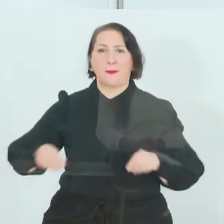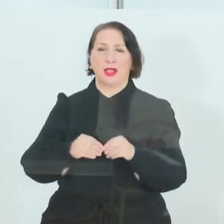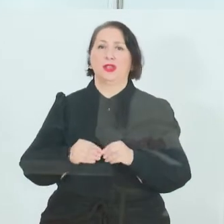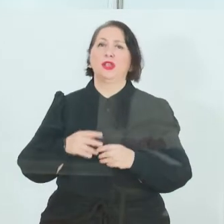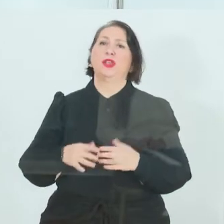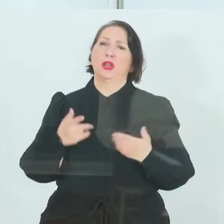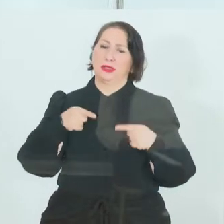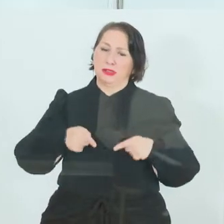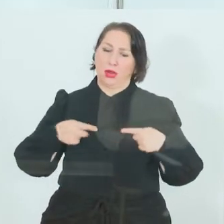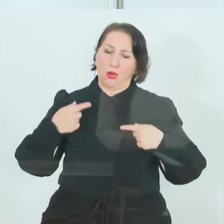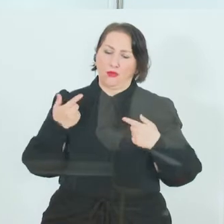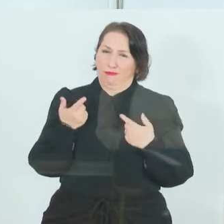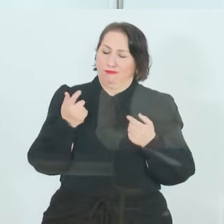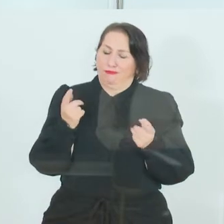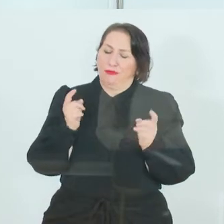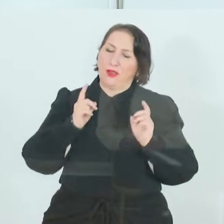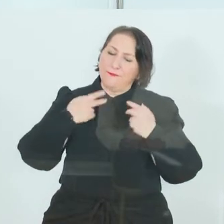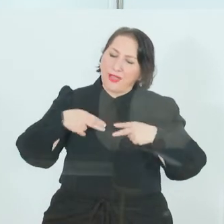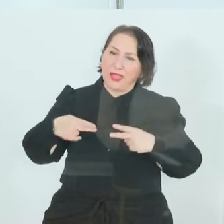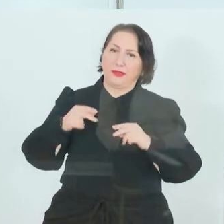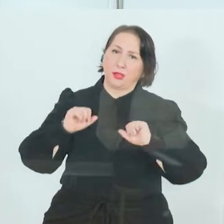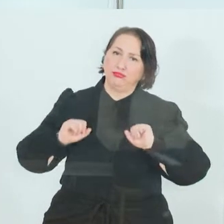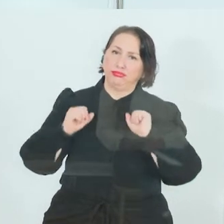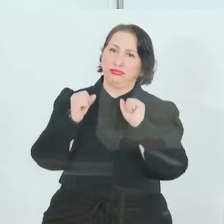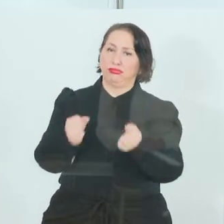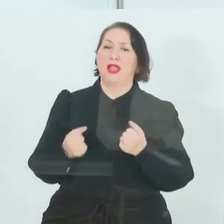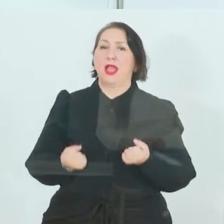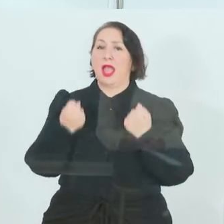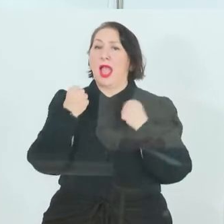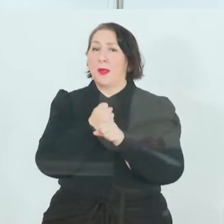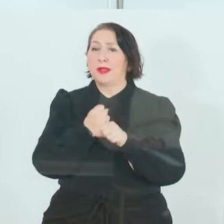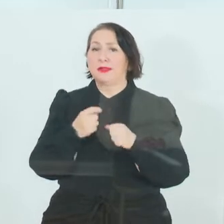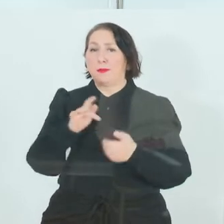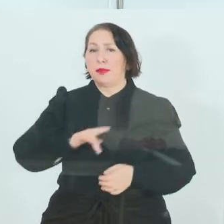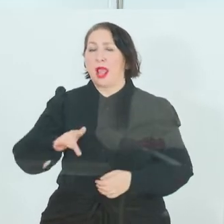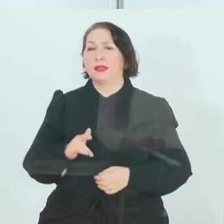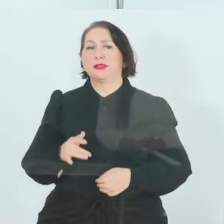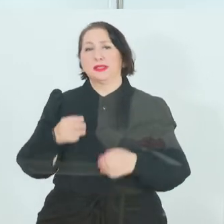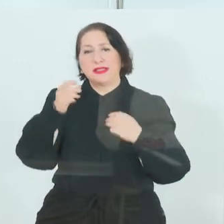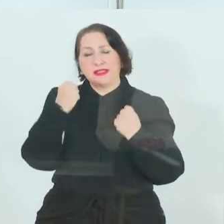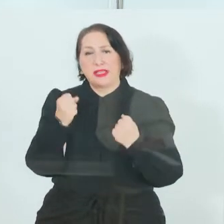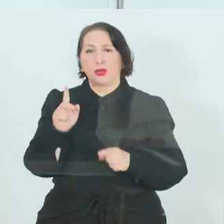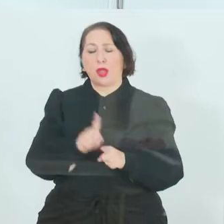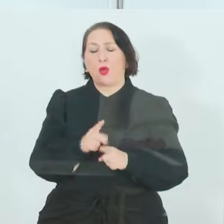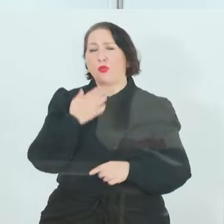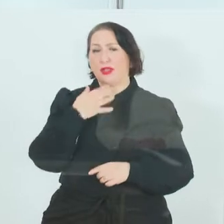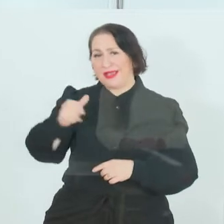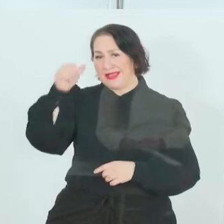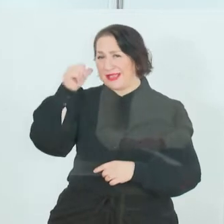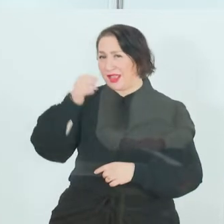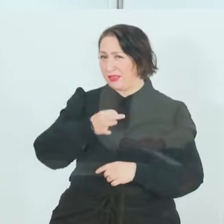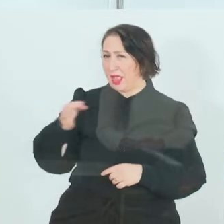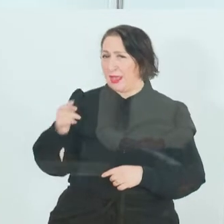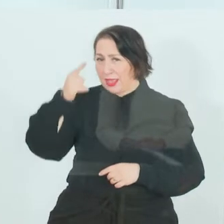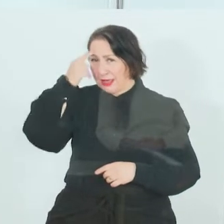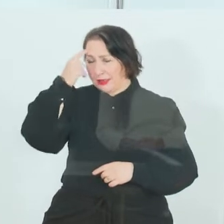Standort voranzubringen, die Arbeitsplätze zu sichern und vor allem die Zukunft. Ich möchte nochmal an den gestrigen Tag erinnern. Dieser gestrige